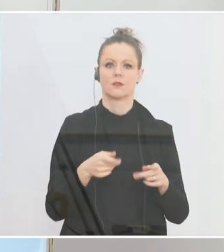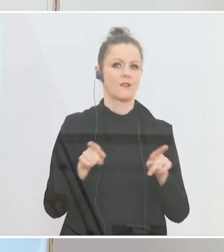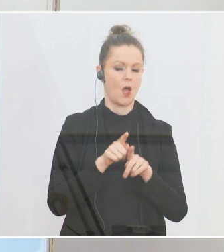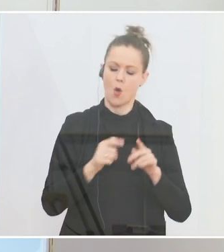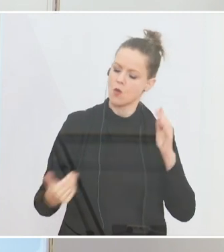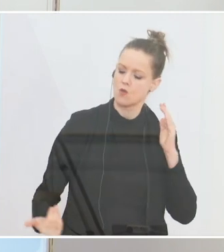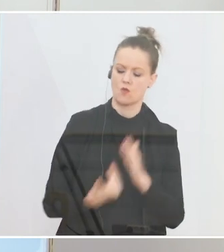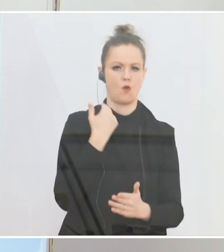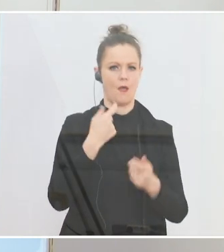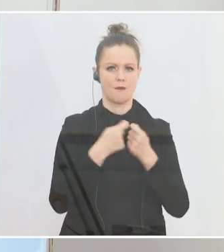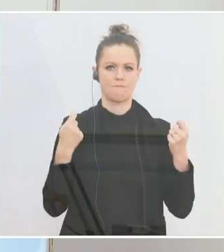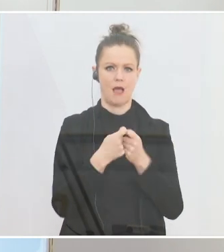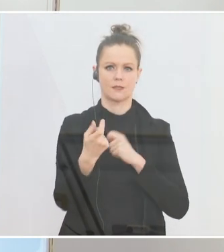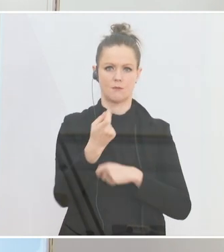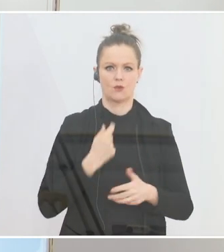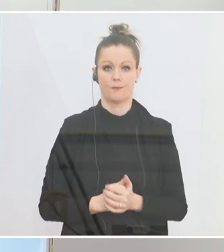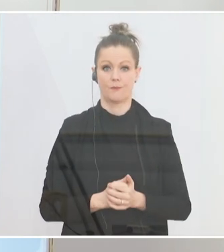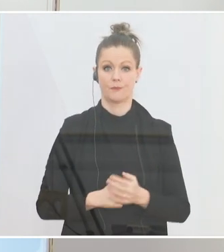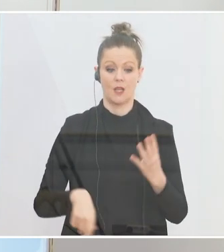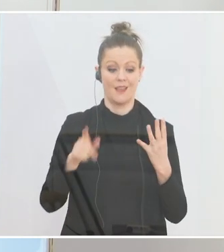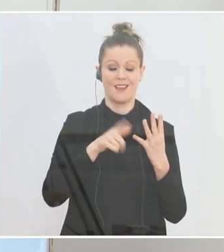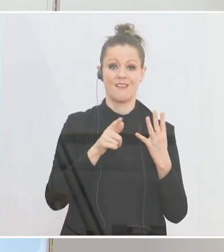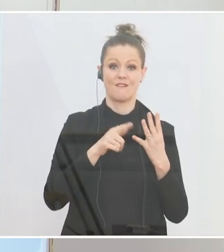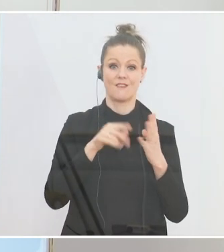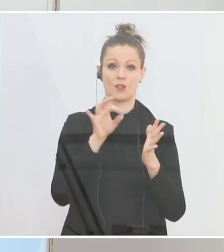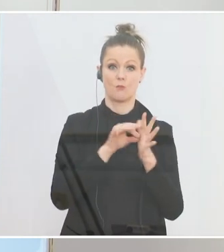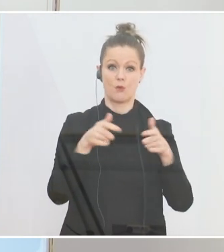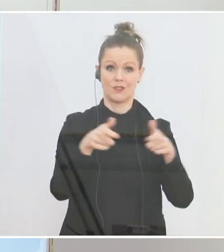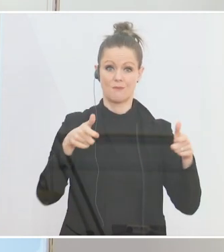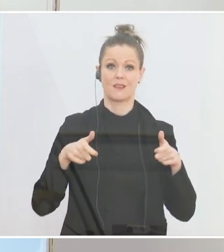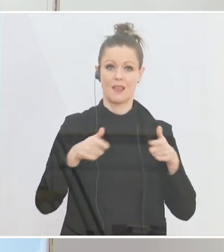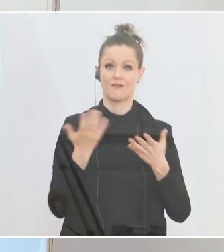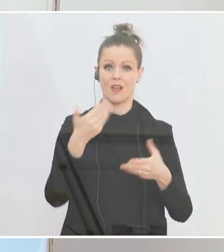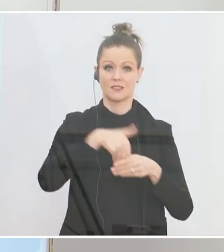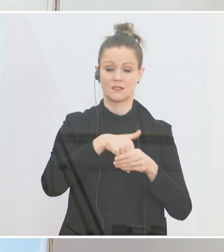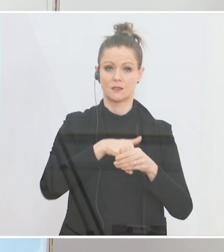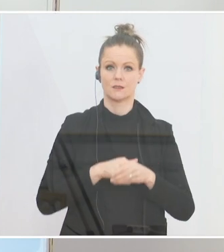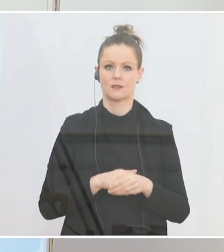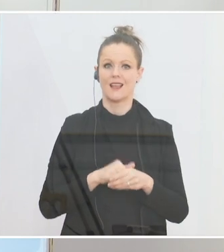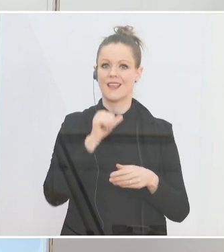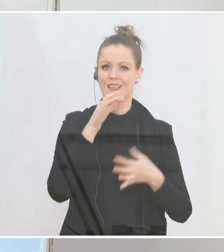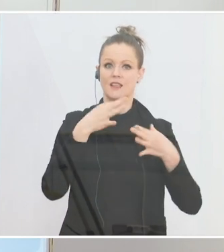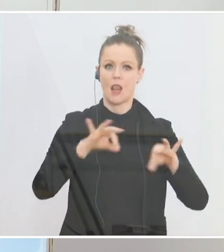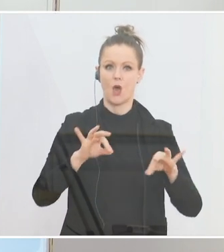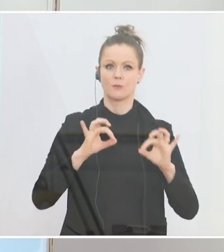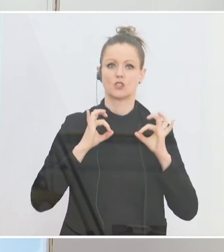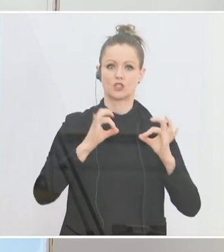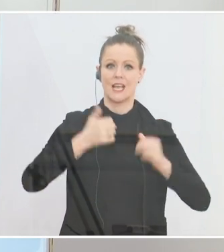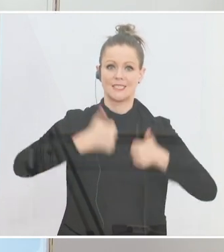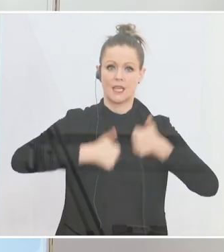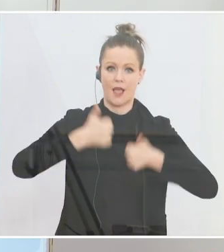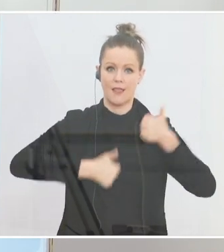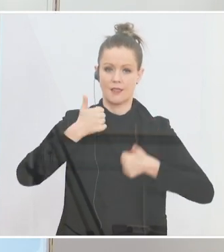neue Maßnahmen um. Der vierte Punkt des Pakets ist daher, dass die Teilnahme an illegalen Straßenrennern ein